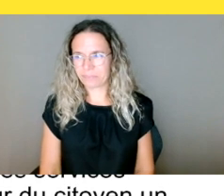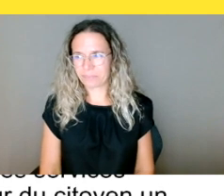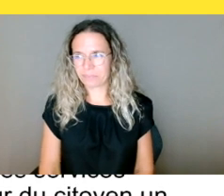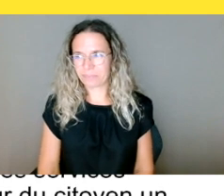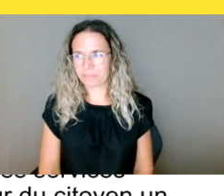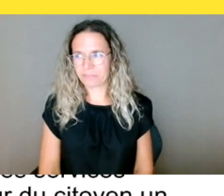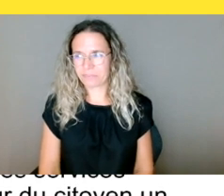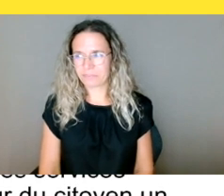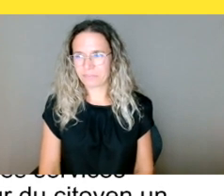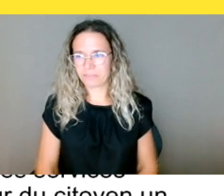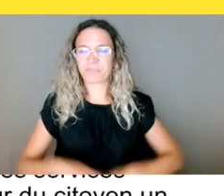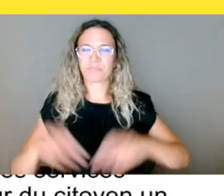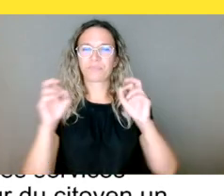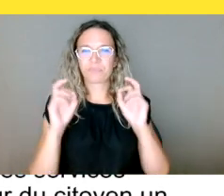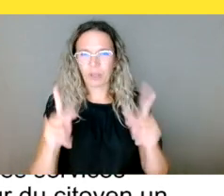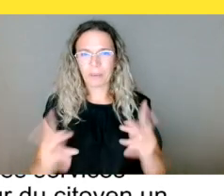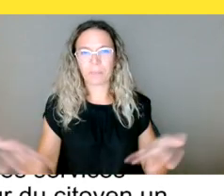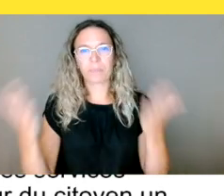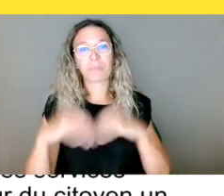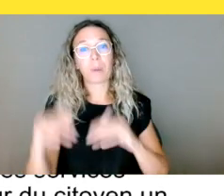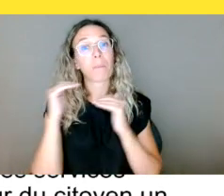Non, mais tant mieux que le son est mieux.